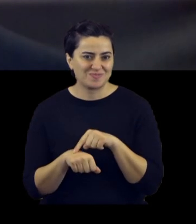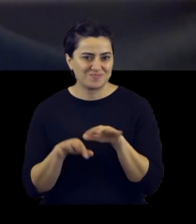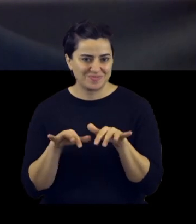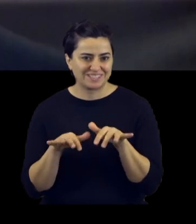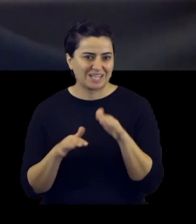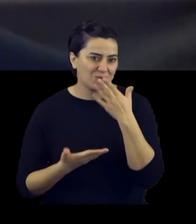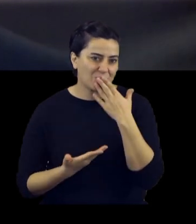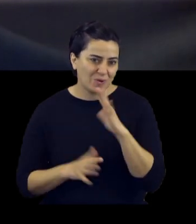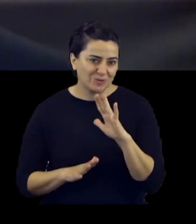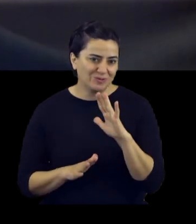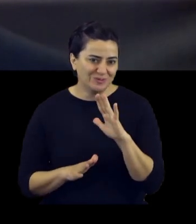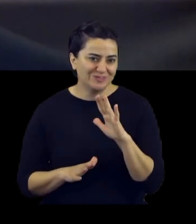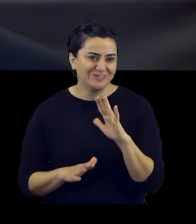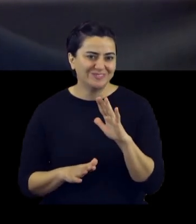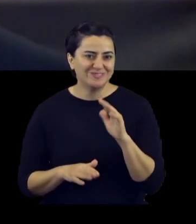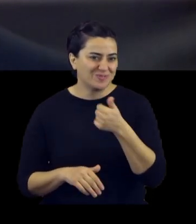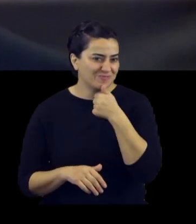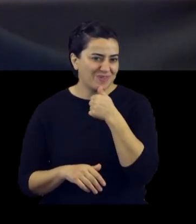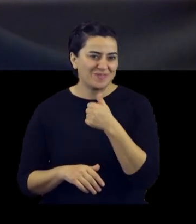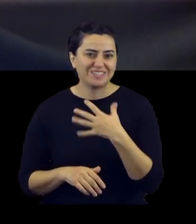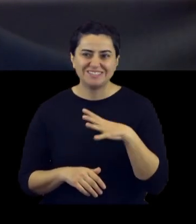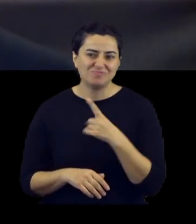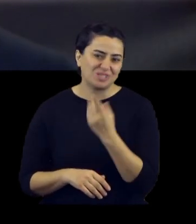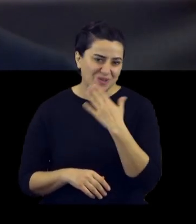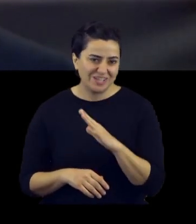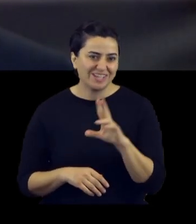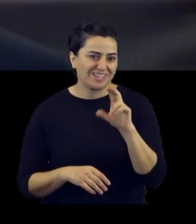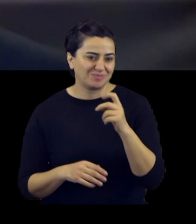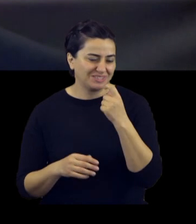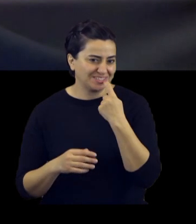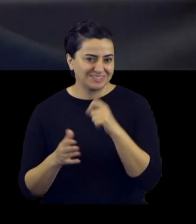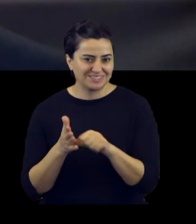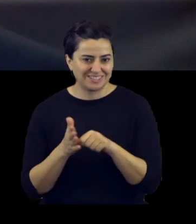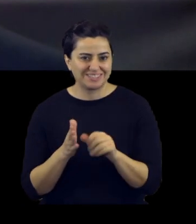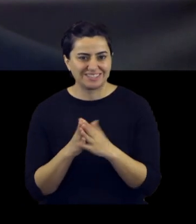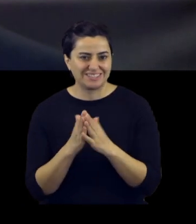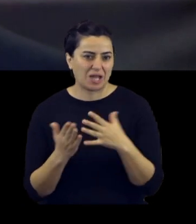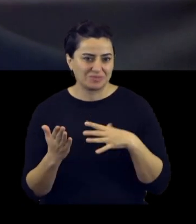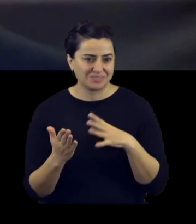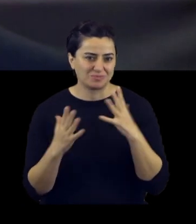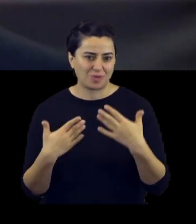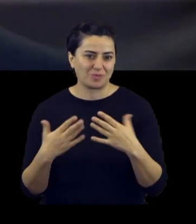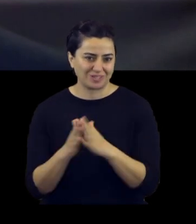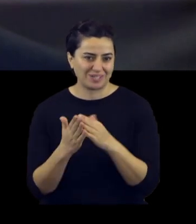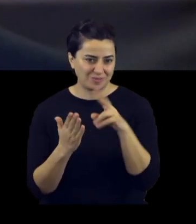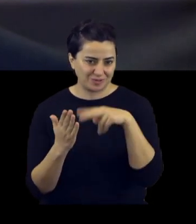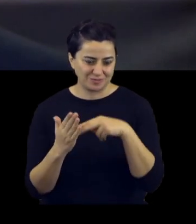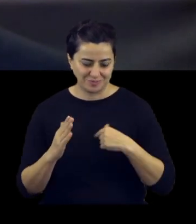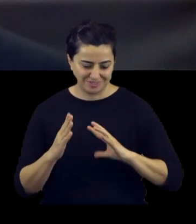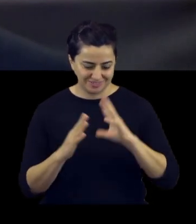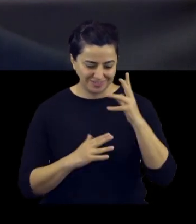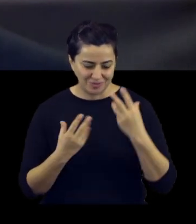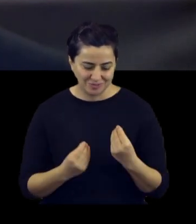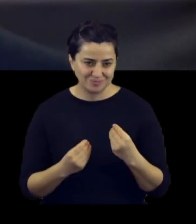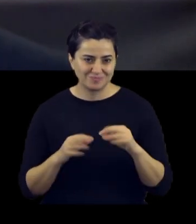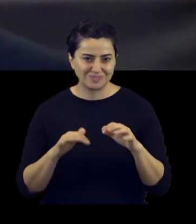zamanlar bilgisayar, kişisel bilgisayar yoktu babamdan isteyebileceğim. 70'li yıllardan söz ediyorum. Kitap istedim bol bol. Kitaplar beni buraya